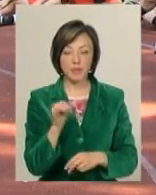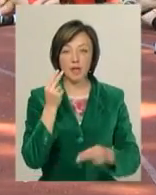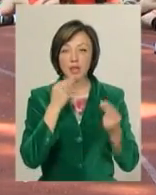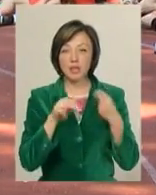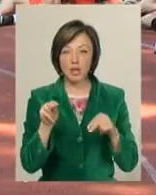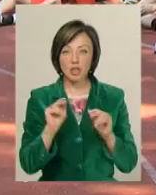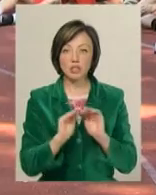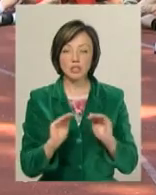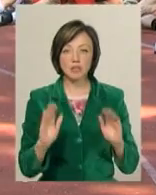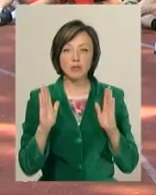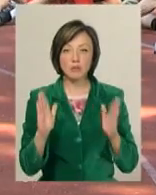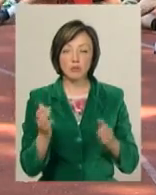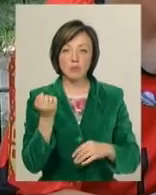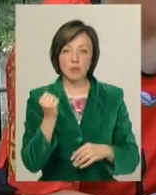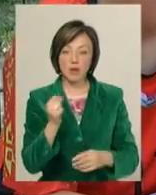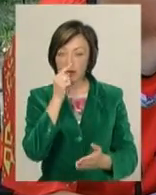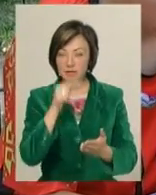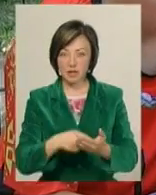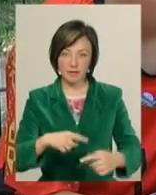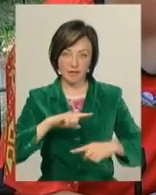будуть перемагати, вийдемо ми в фінал.